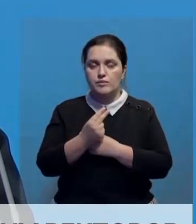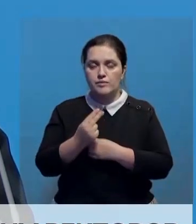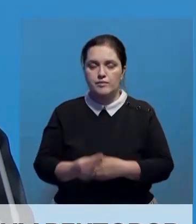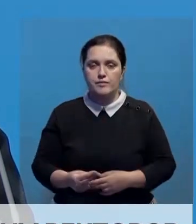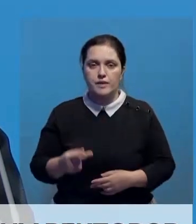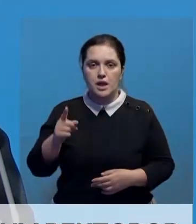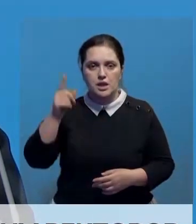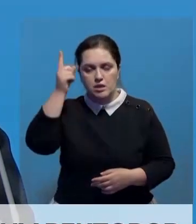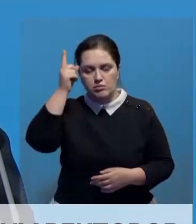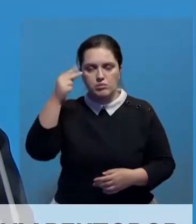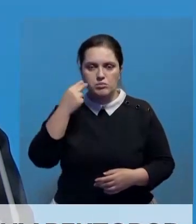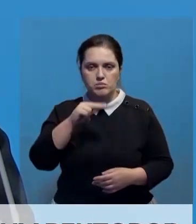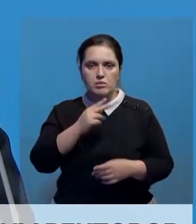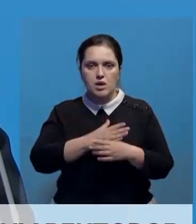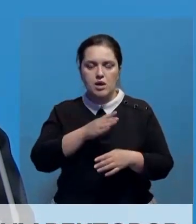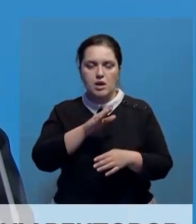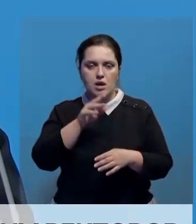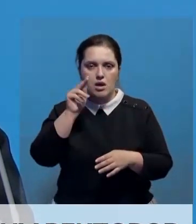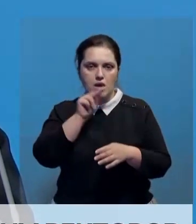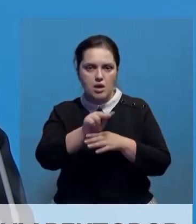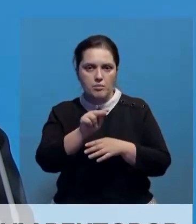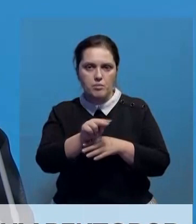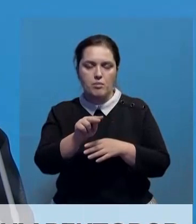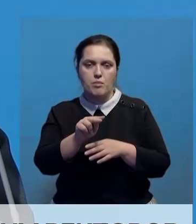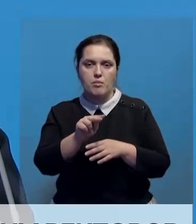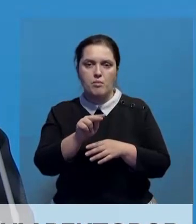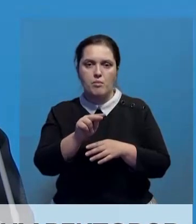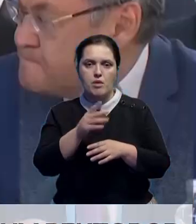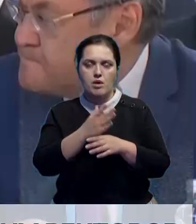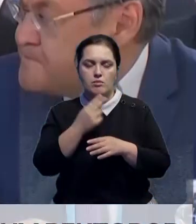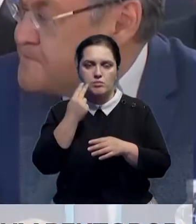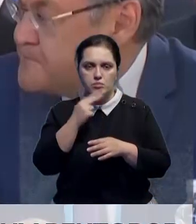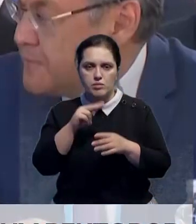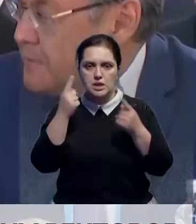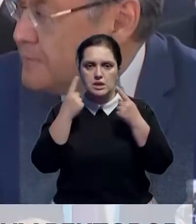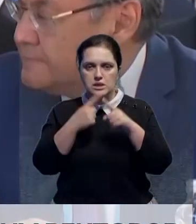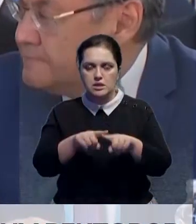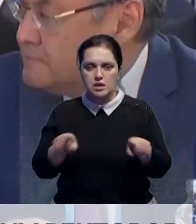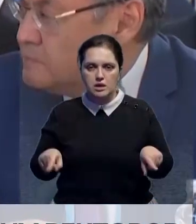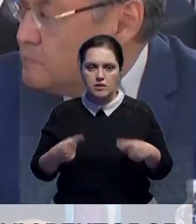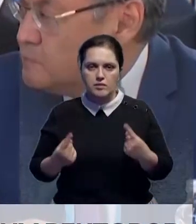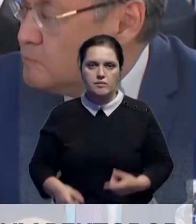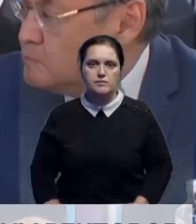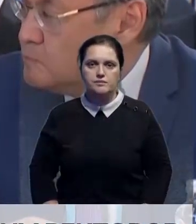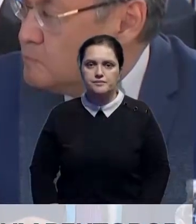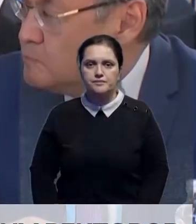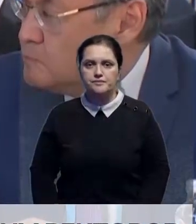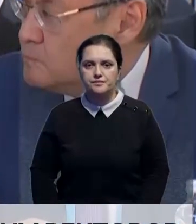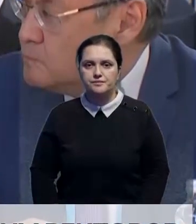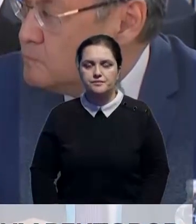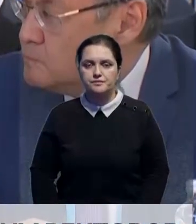страной в плане предоставления образования, способствующего гораздо более продвинутому технологическому развитию многих стран. Продолжение